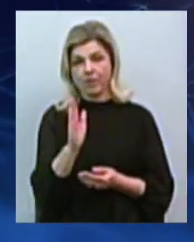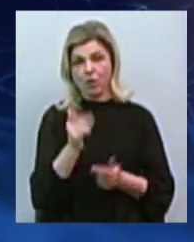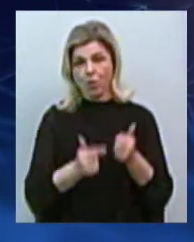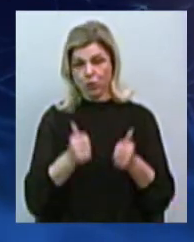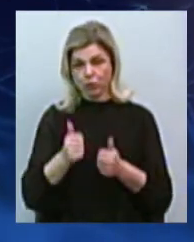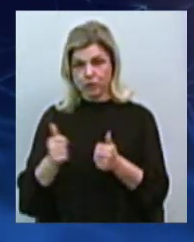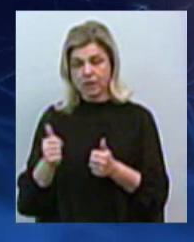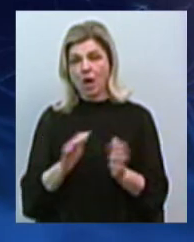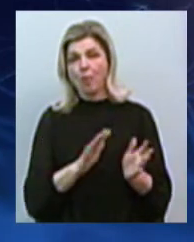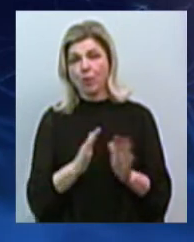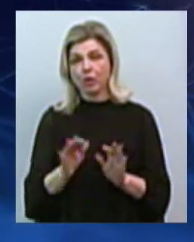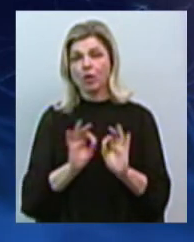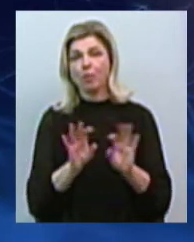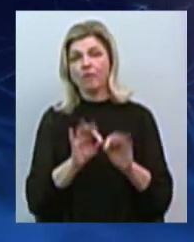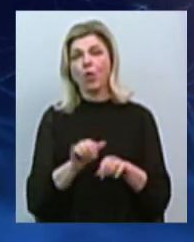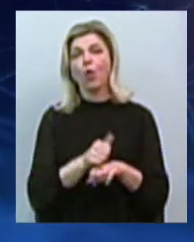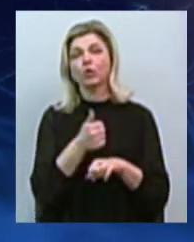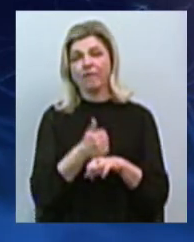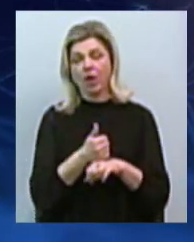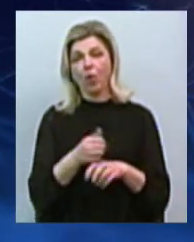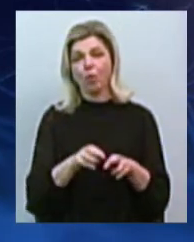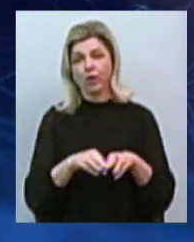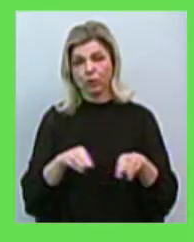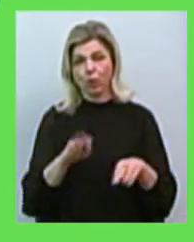прокоментував також голова уряду Олексій Гончарук.